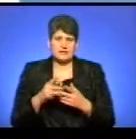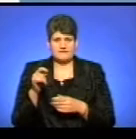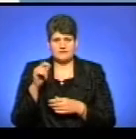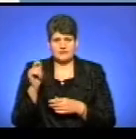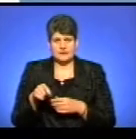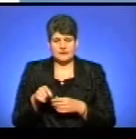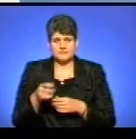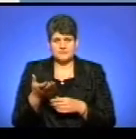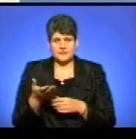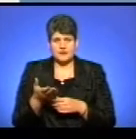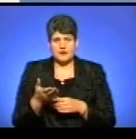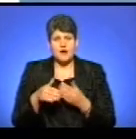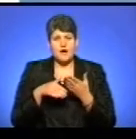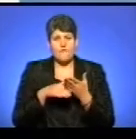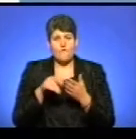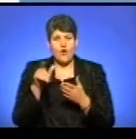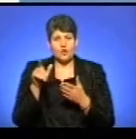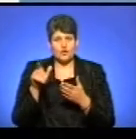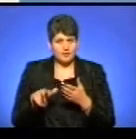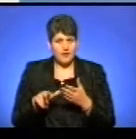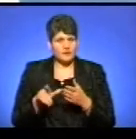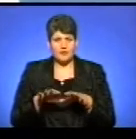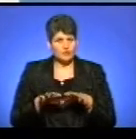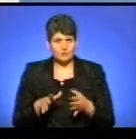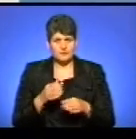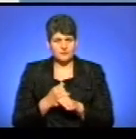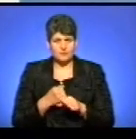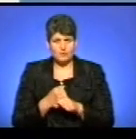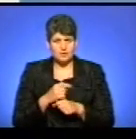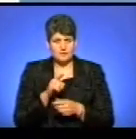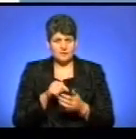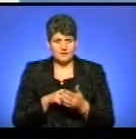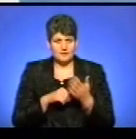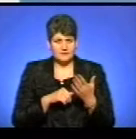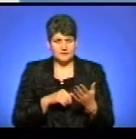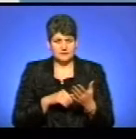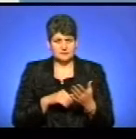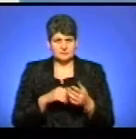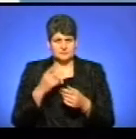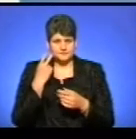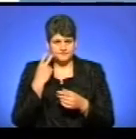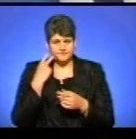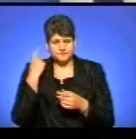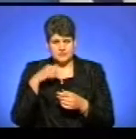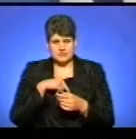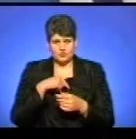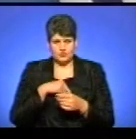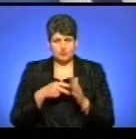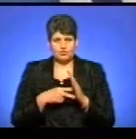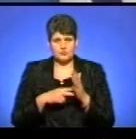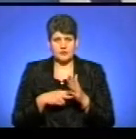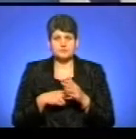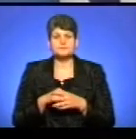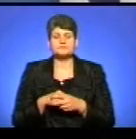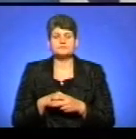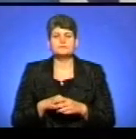Питання, а волонтери не втомилися від такої інтенсивної роботи і такої напруженої і в психологічному плані, і взагалі?